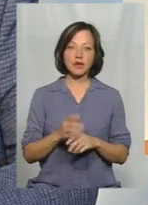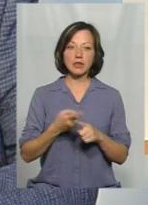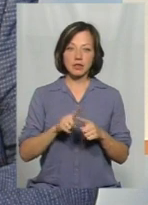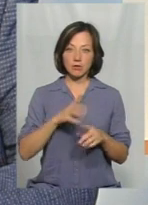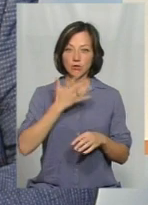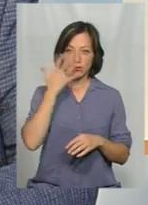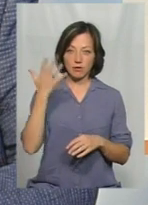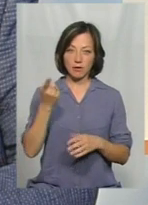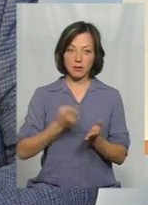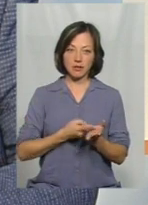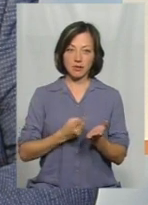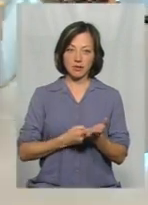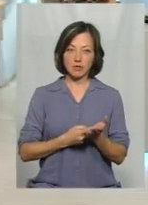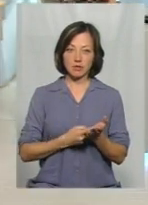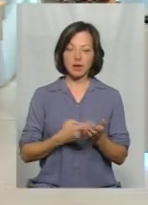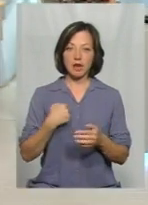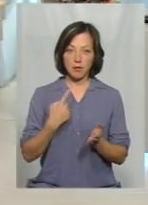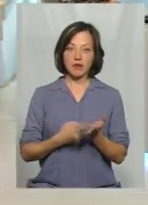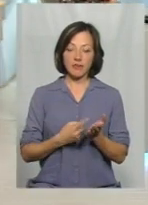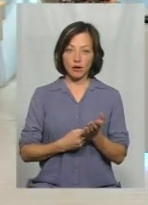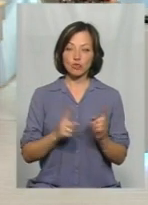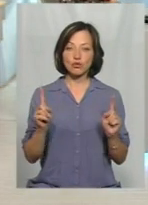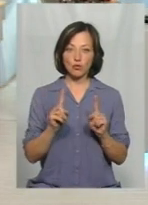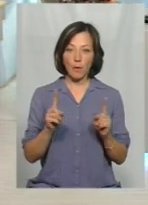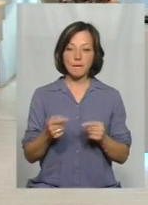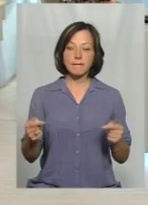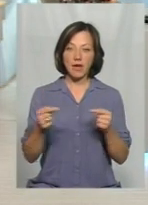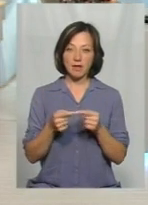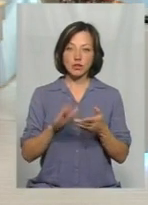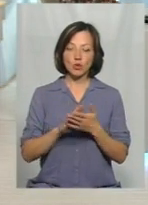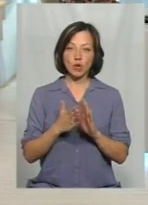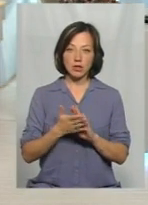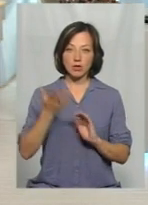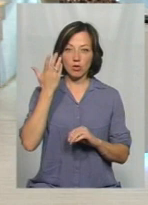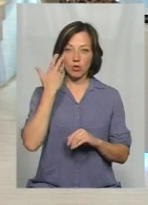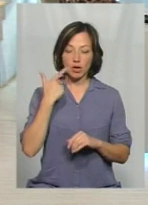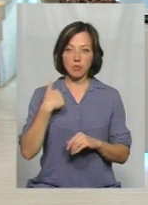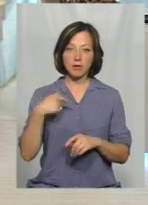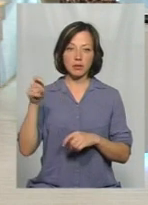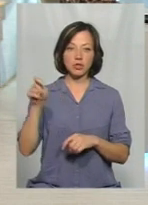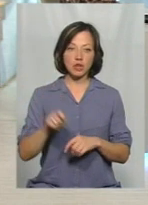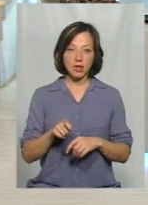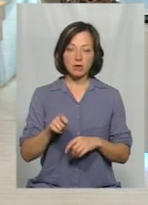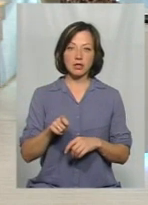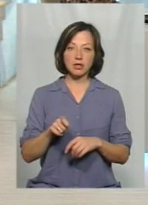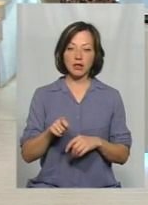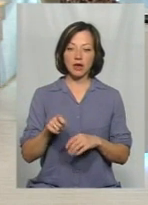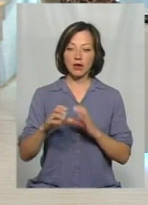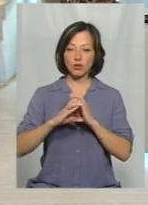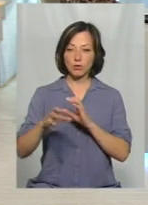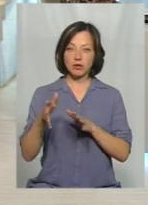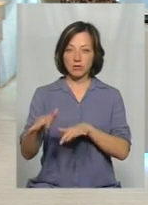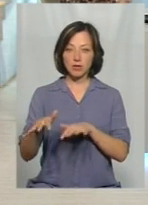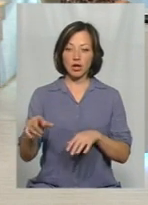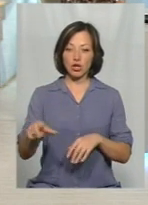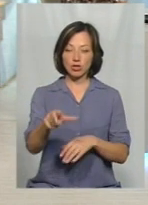захвалове, підтверджуєте? Я підтверджую, що певні були ситуації, коли ми приїжджали, вже з трубині чогось не було, а річка